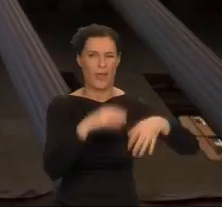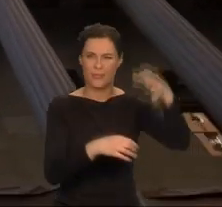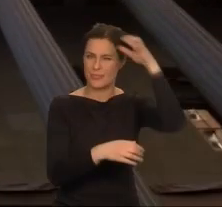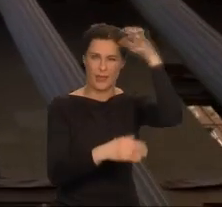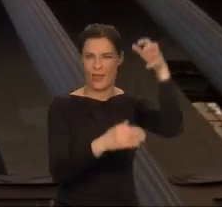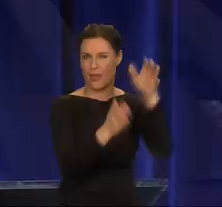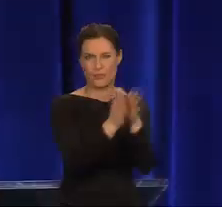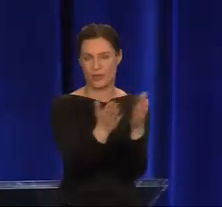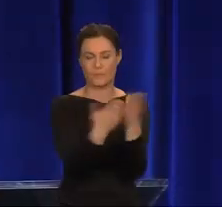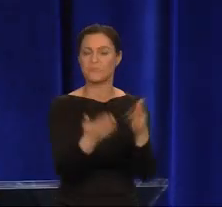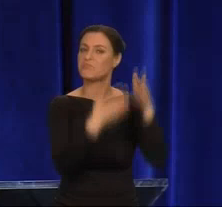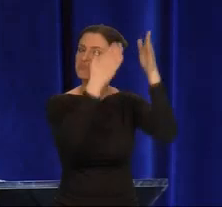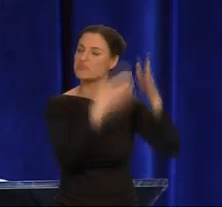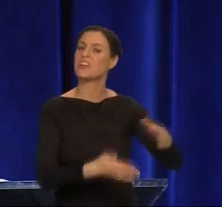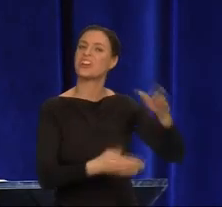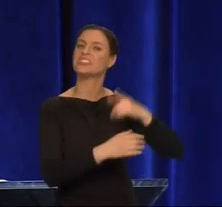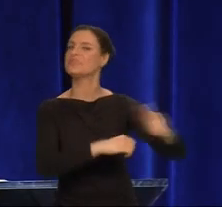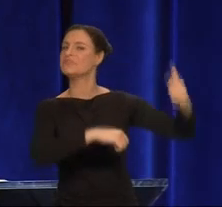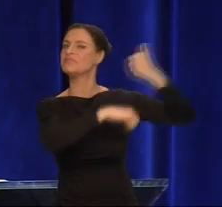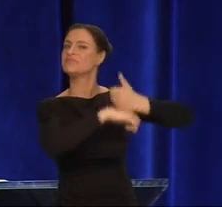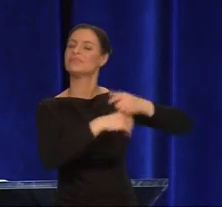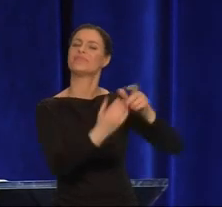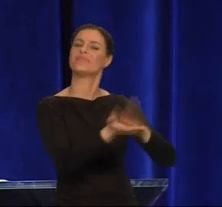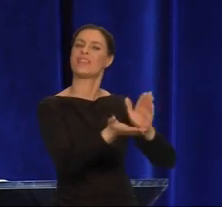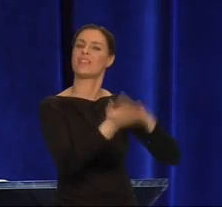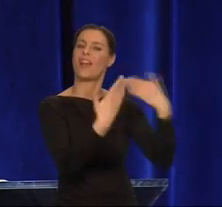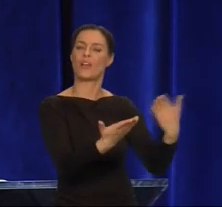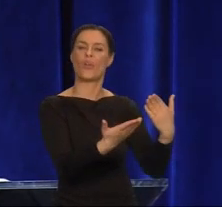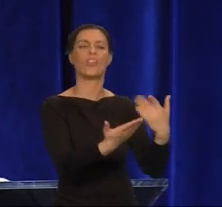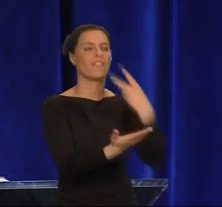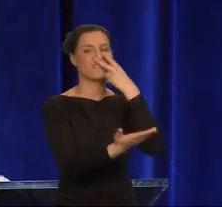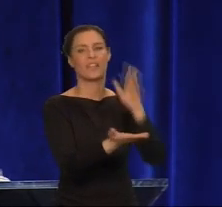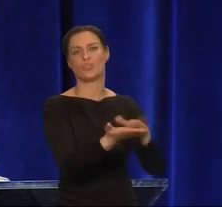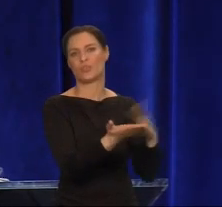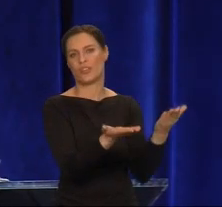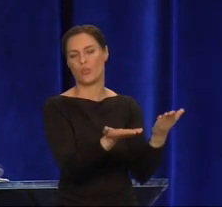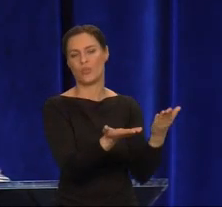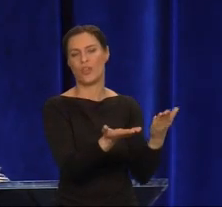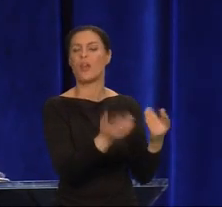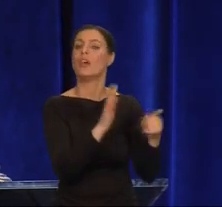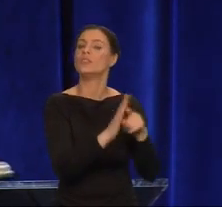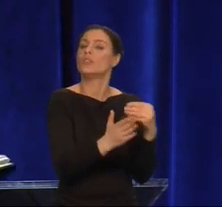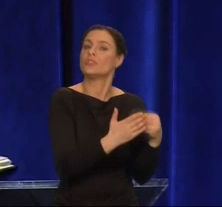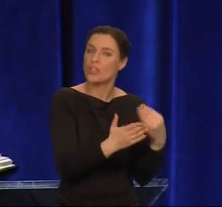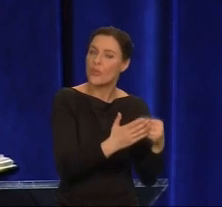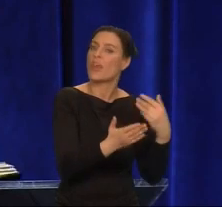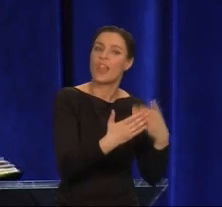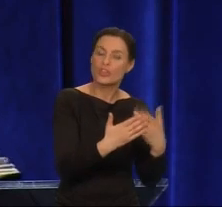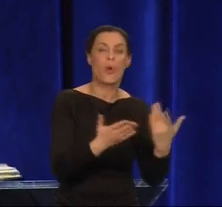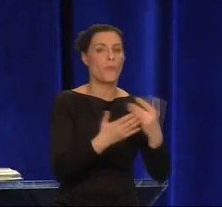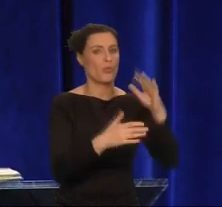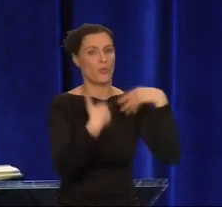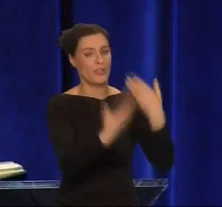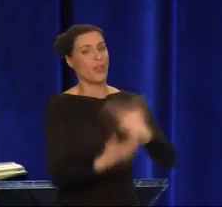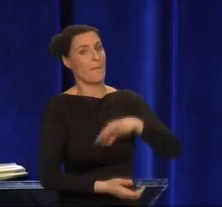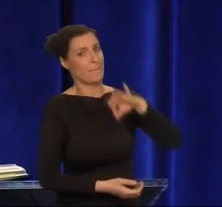Gigant literatury wreszcie został doceniony. Mam ogromną przyjemność wręczyć medal za wybitne